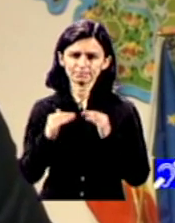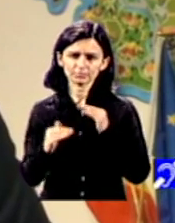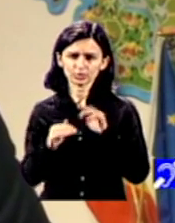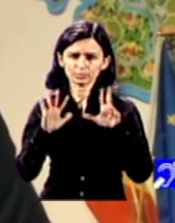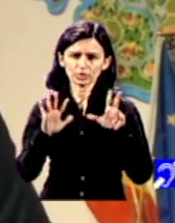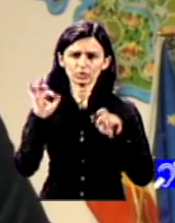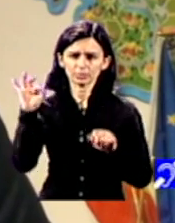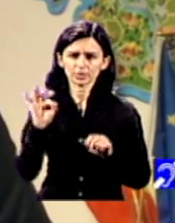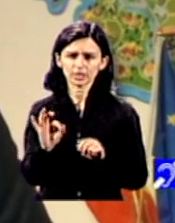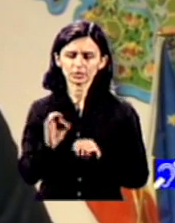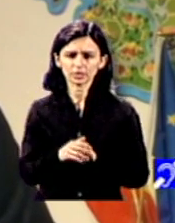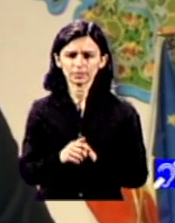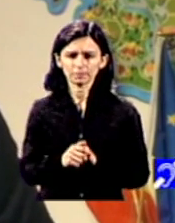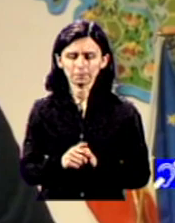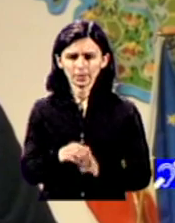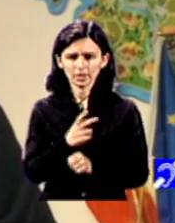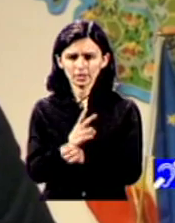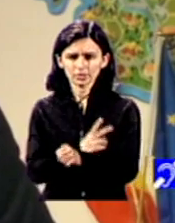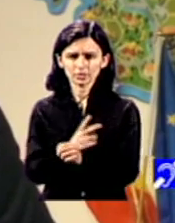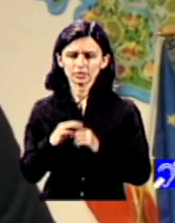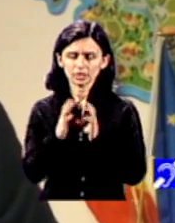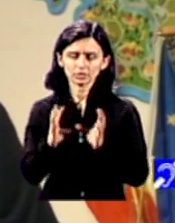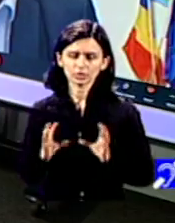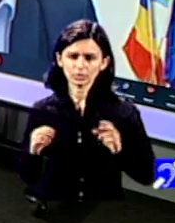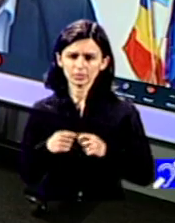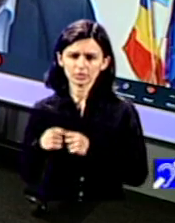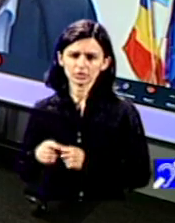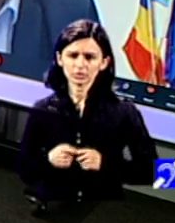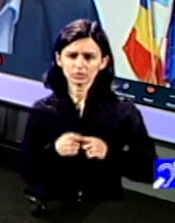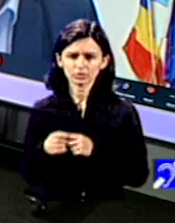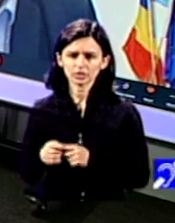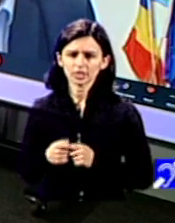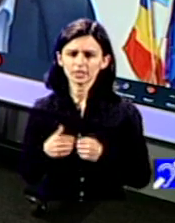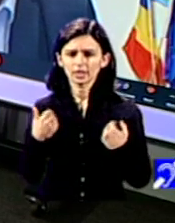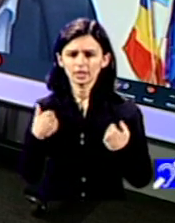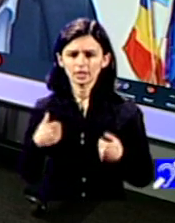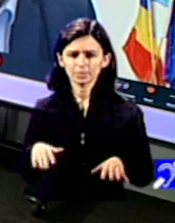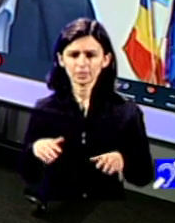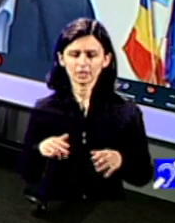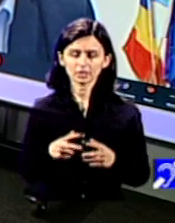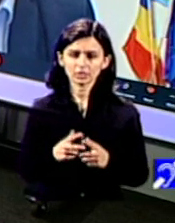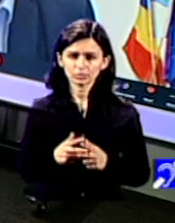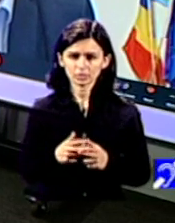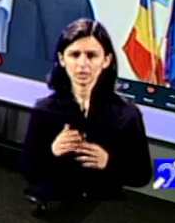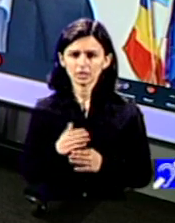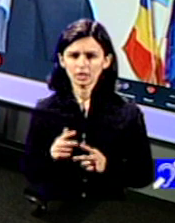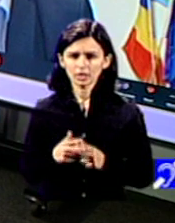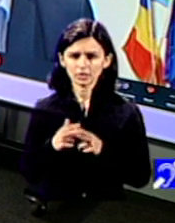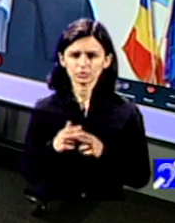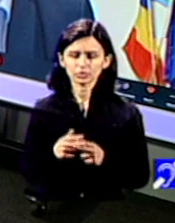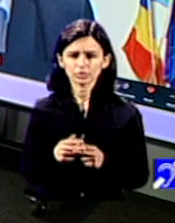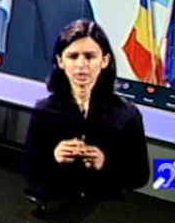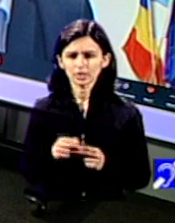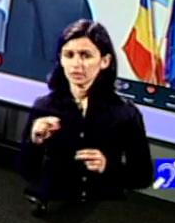practic că statul român societatea ratează o contribuție semnificativă a personalei cu dizabilități în societate